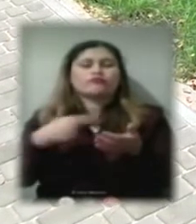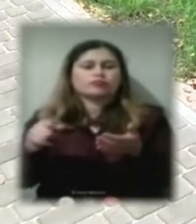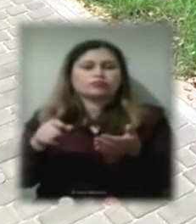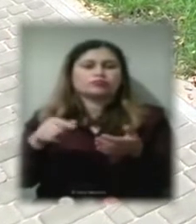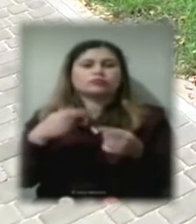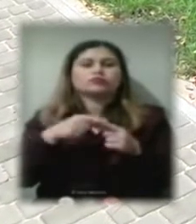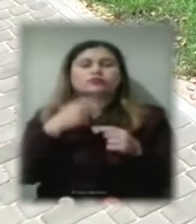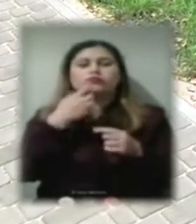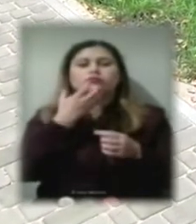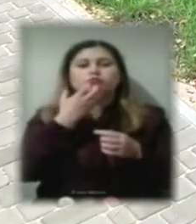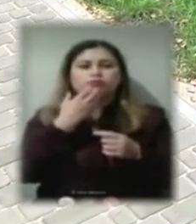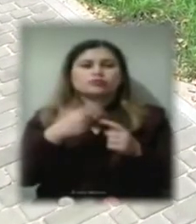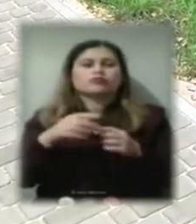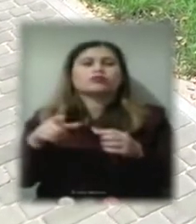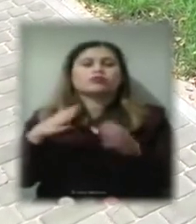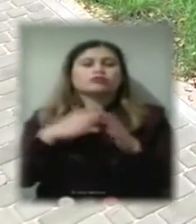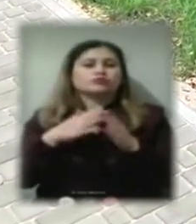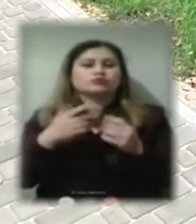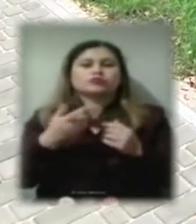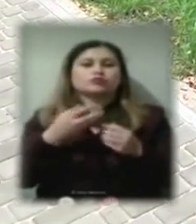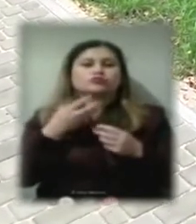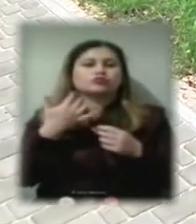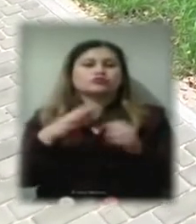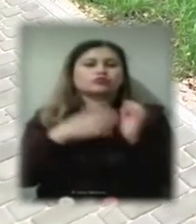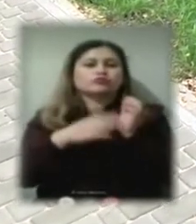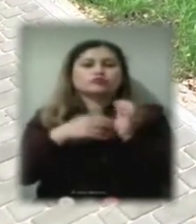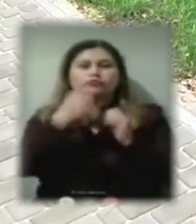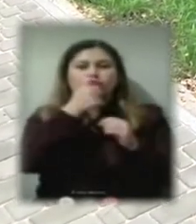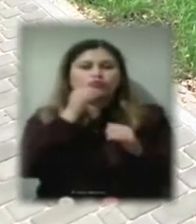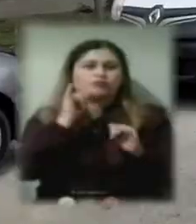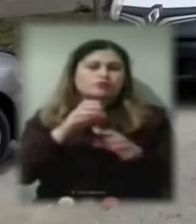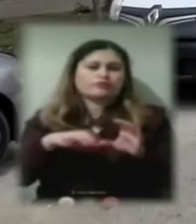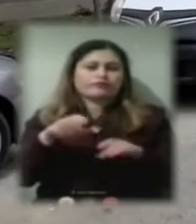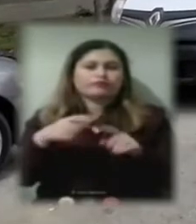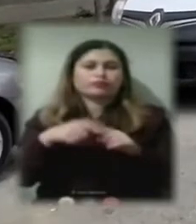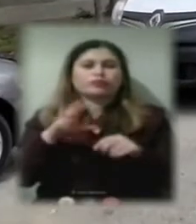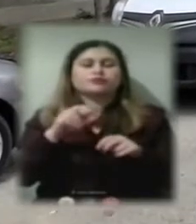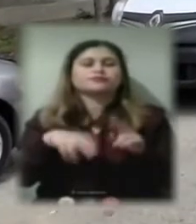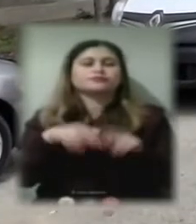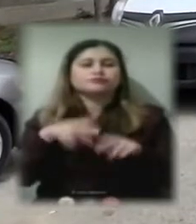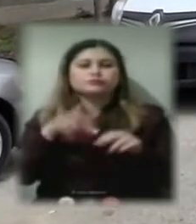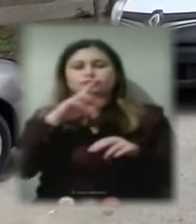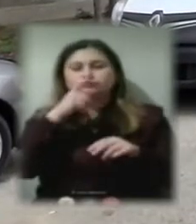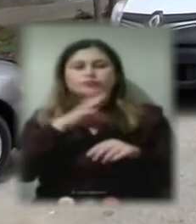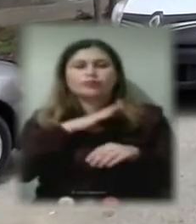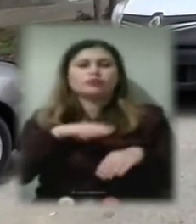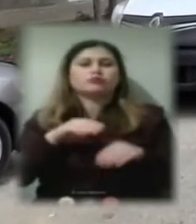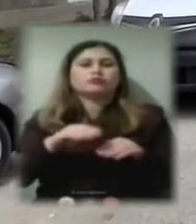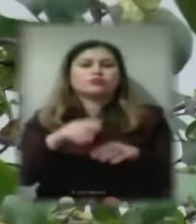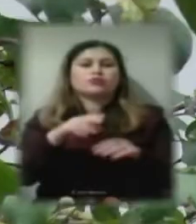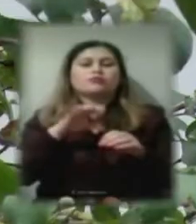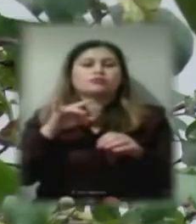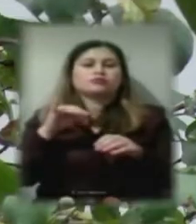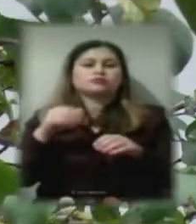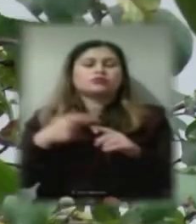жінка, в оселі не надходить з 90-х років, бо у будівництві було неправильно прокладено мережу. А оплачувати